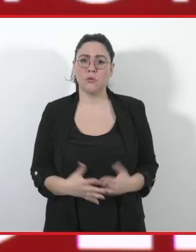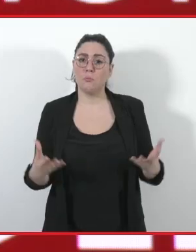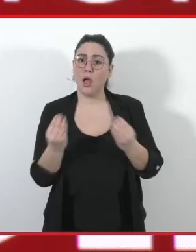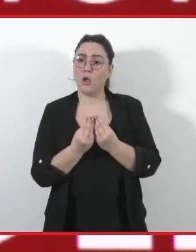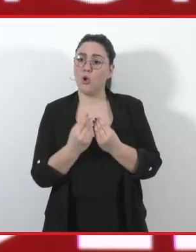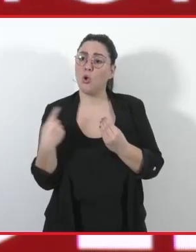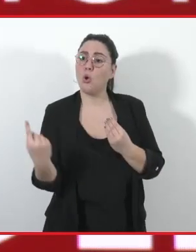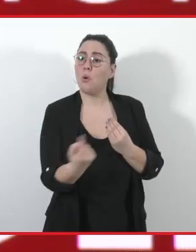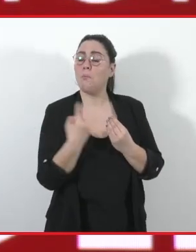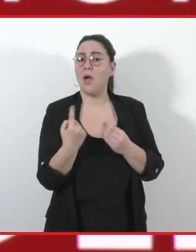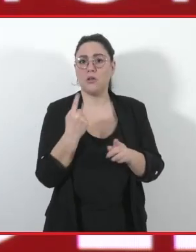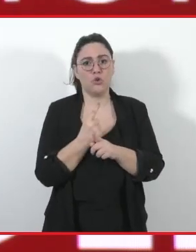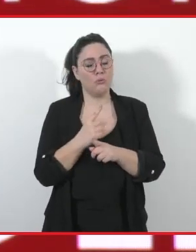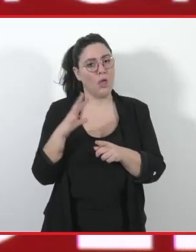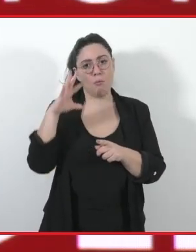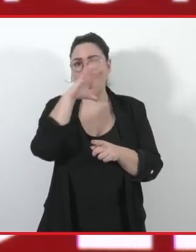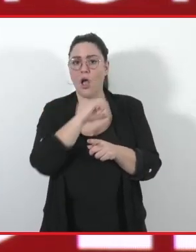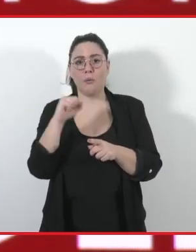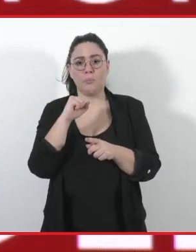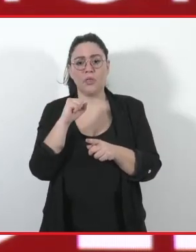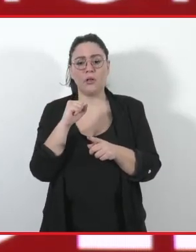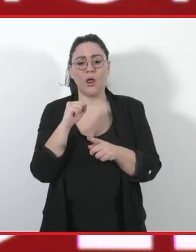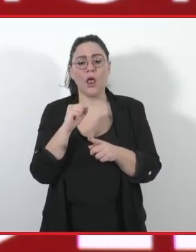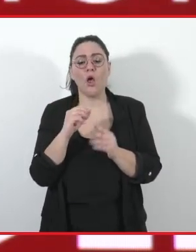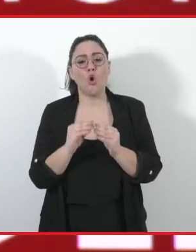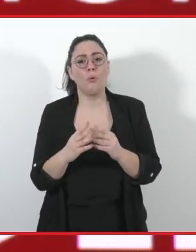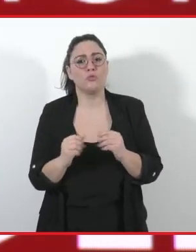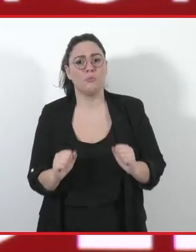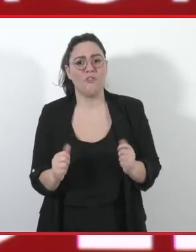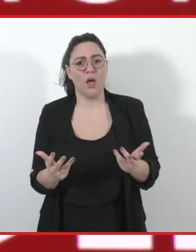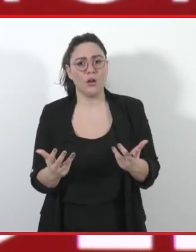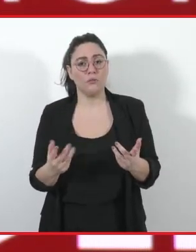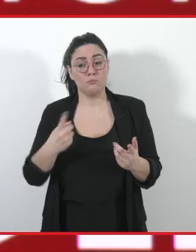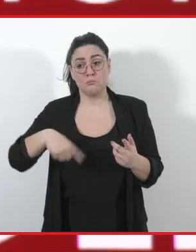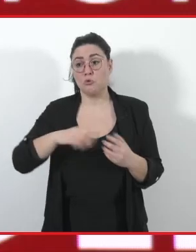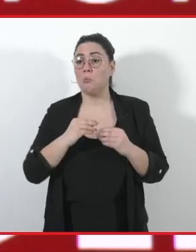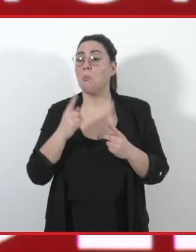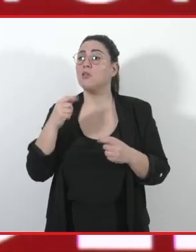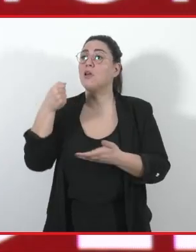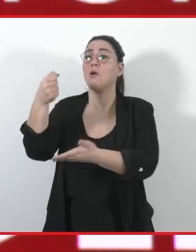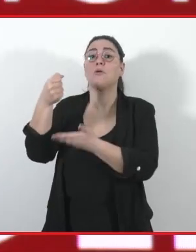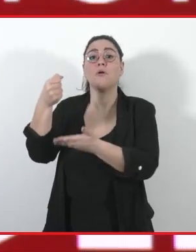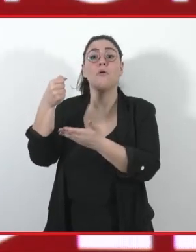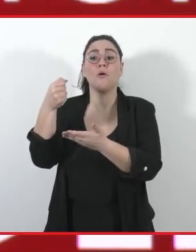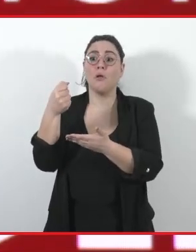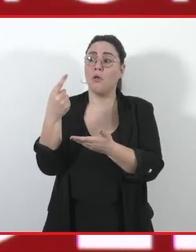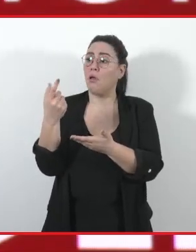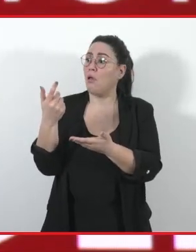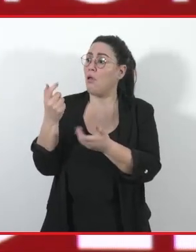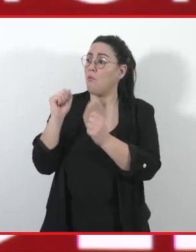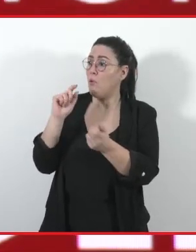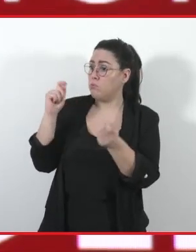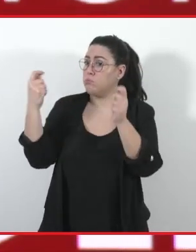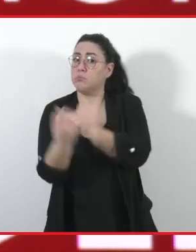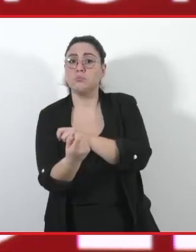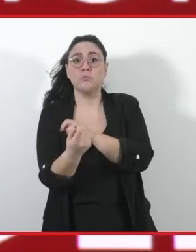equivoco di fondo, a mio parere. Chi pensa tra noi di rovesciare il capitalismo sotto le insegne della decrescita o del pauperismo